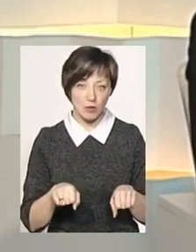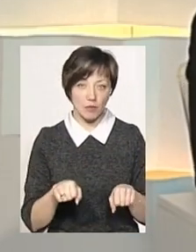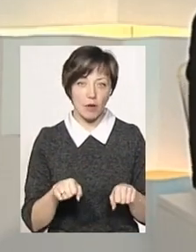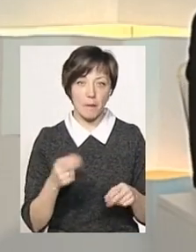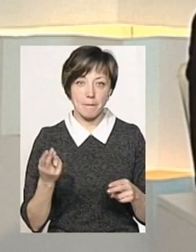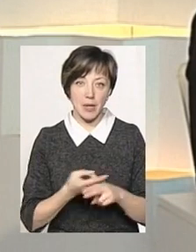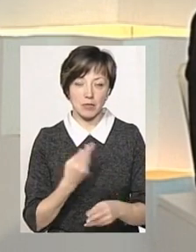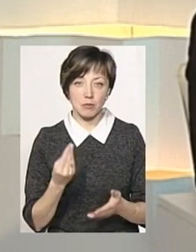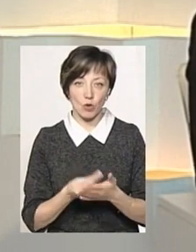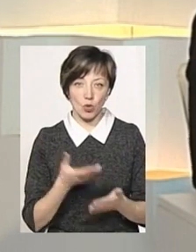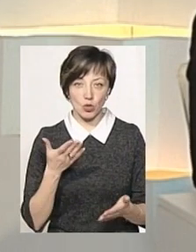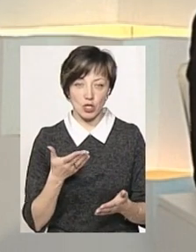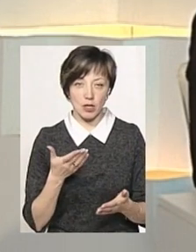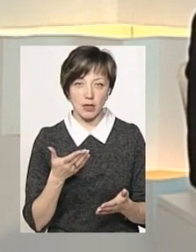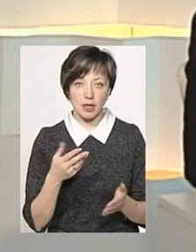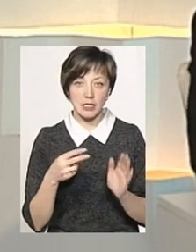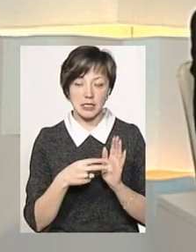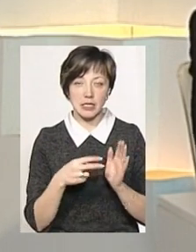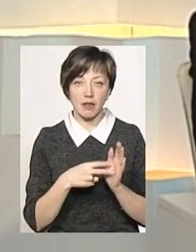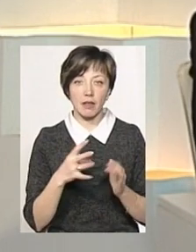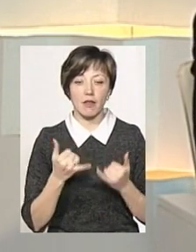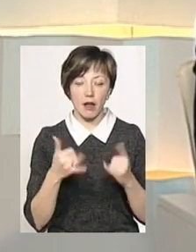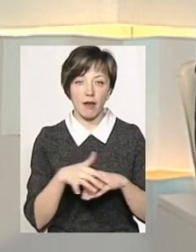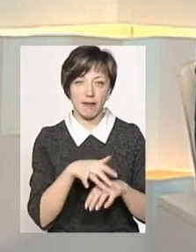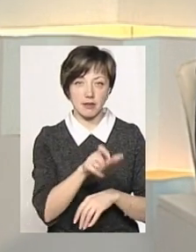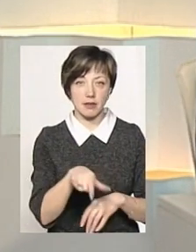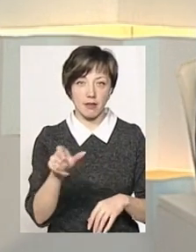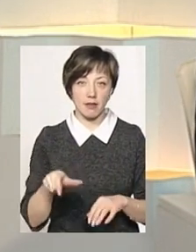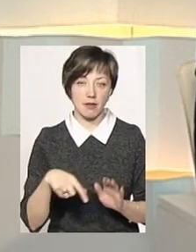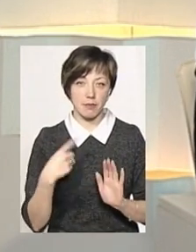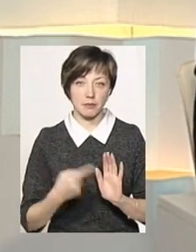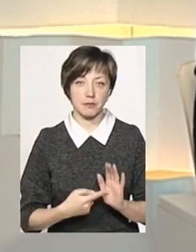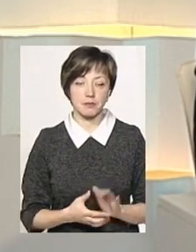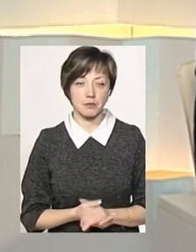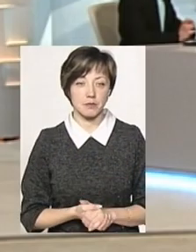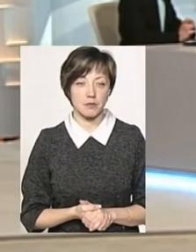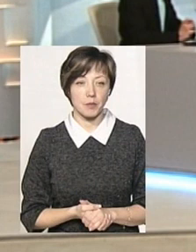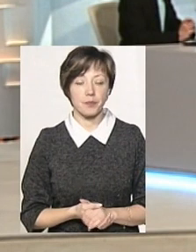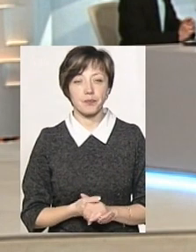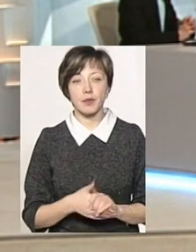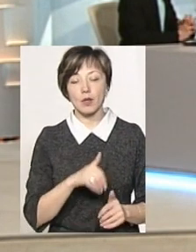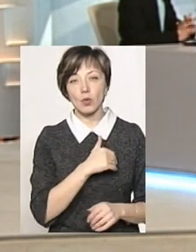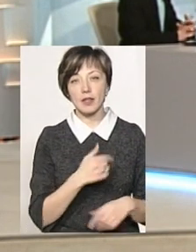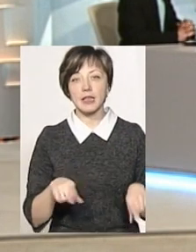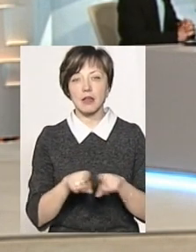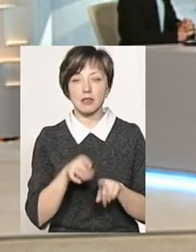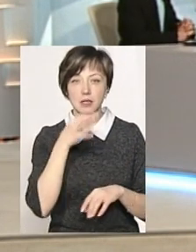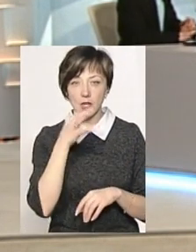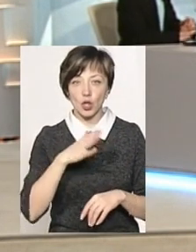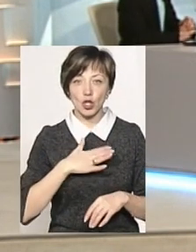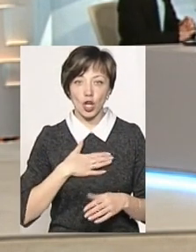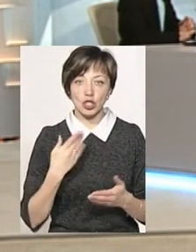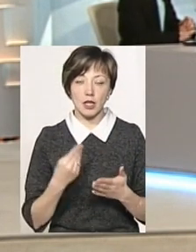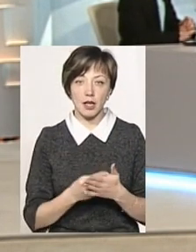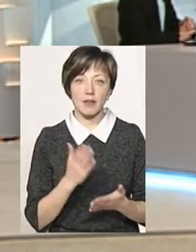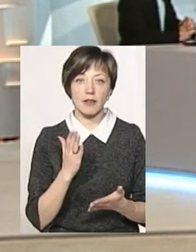обійтися без підвищення ціни для населення? Я хотів би тут так сказати, що наш